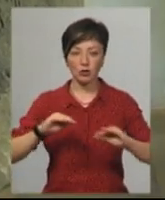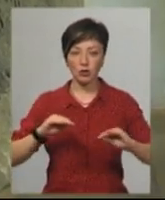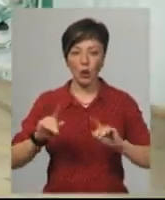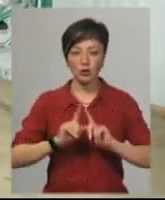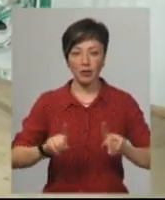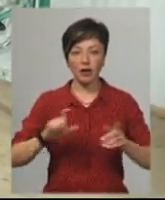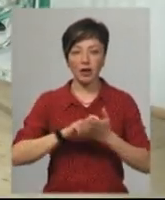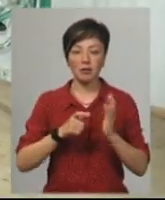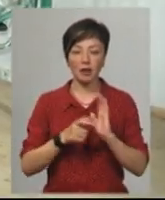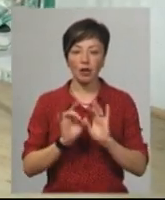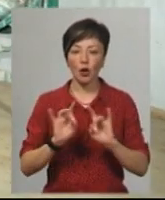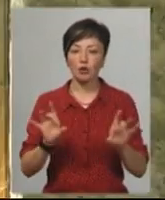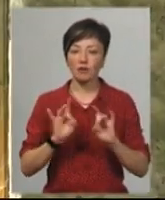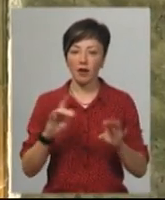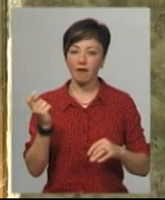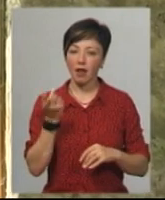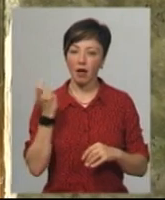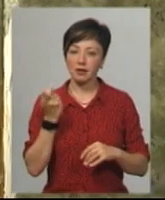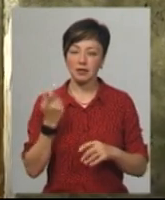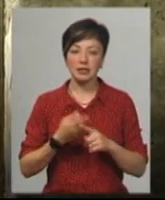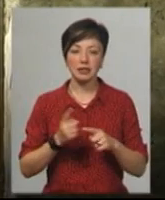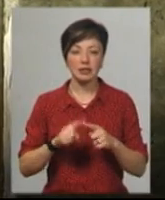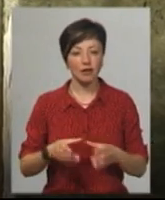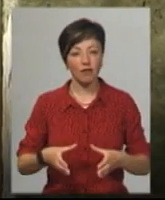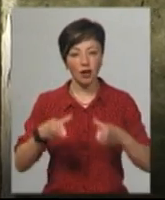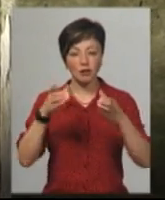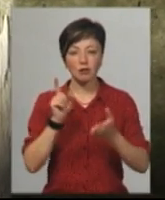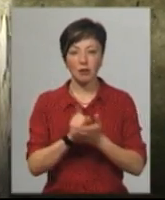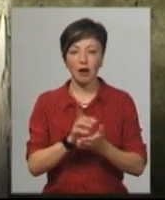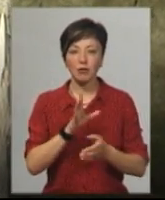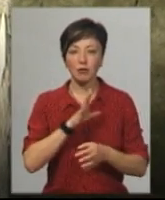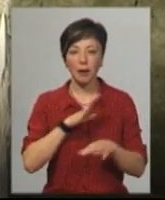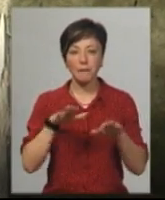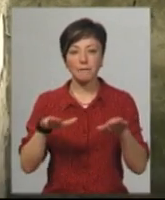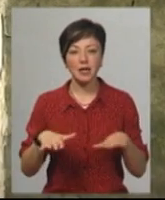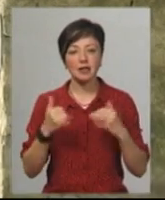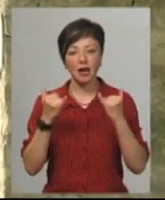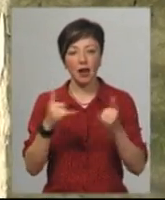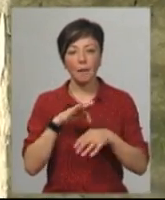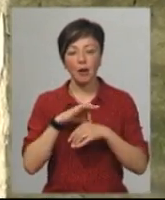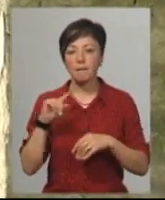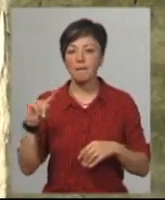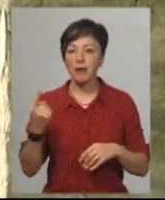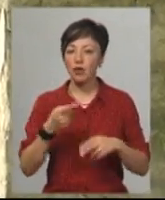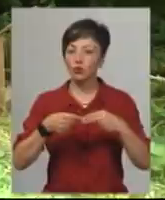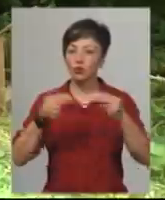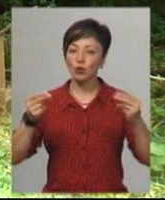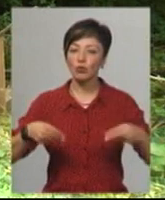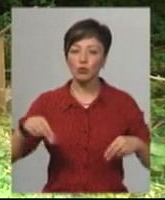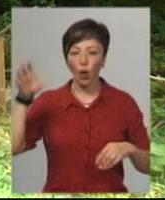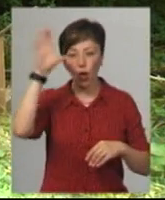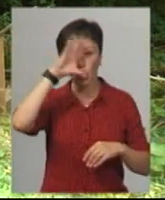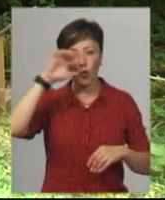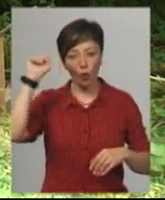особливі кімнати, розповідає Ігор Скальський. Цій вежі має бути романтичне місце для проведення першої шлюбної ночі.